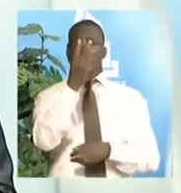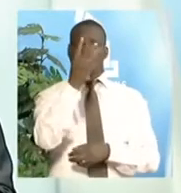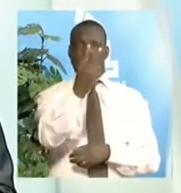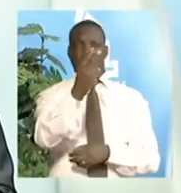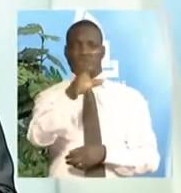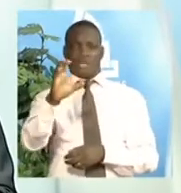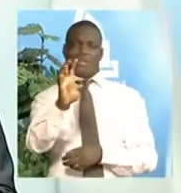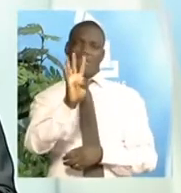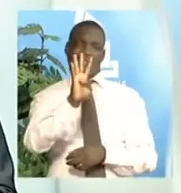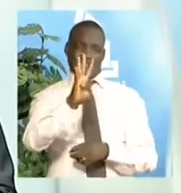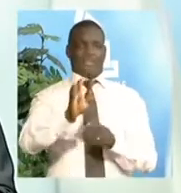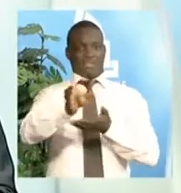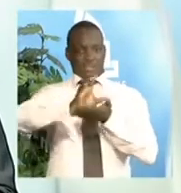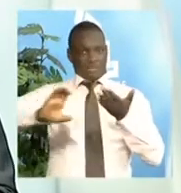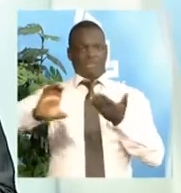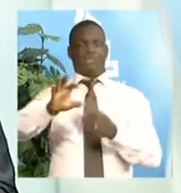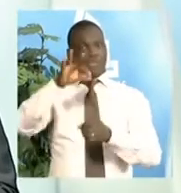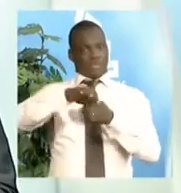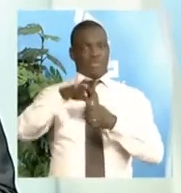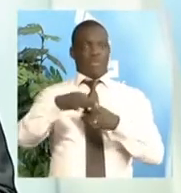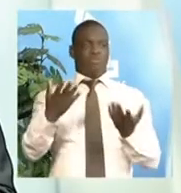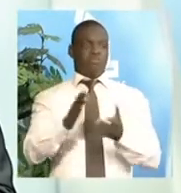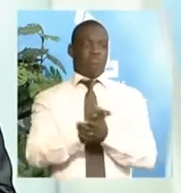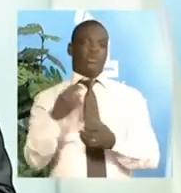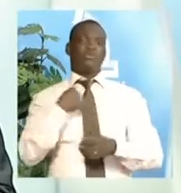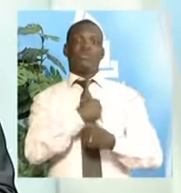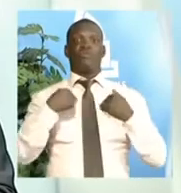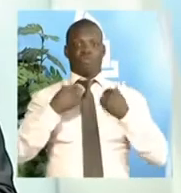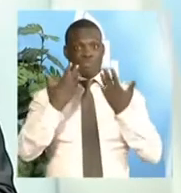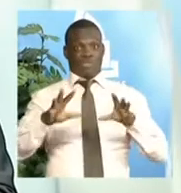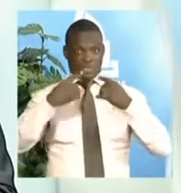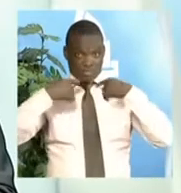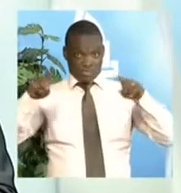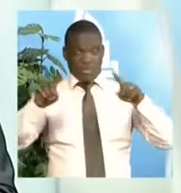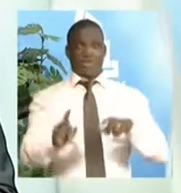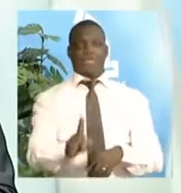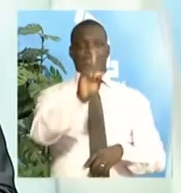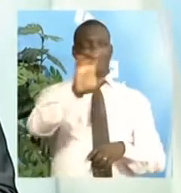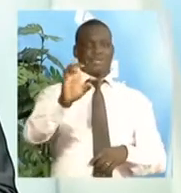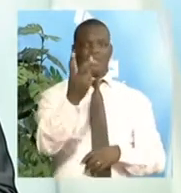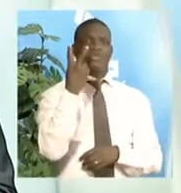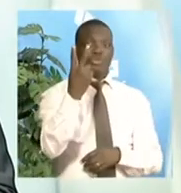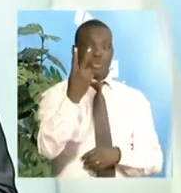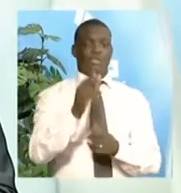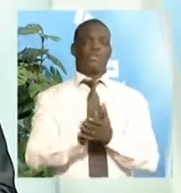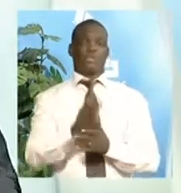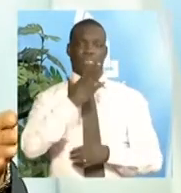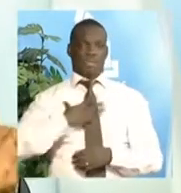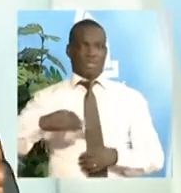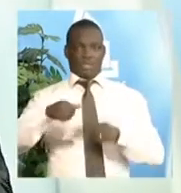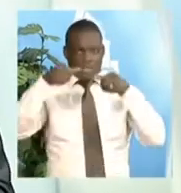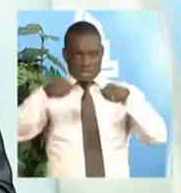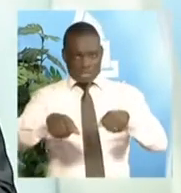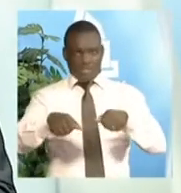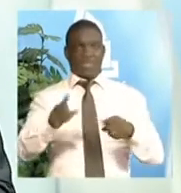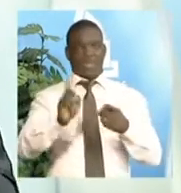Alors, sur les 204 circonscriptions, nous avons proclamé déjà les résultats des 102 et il reste